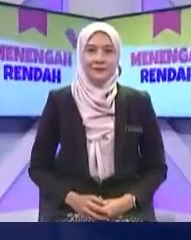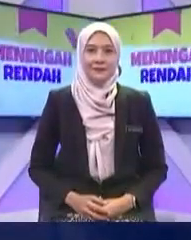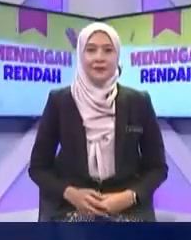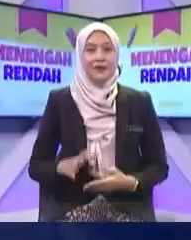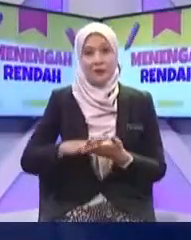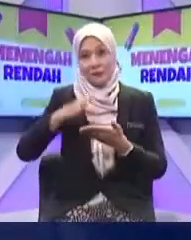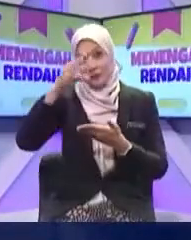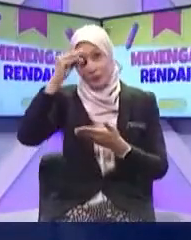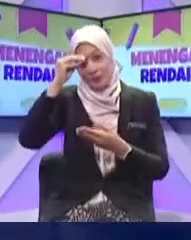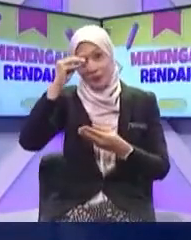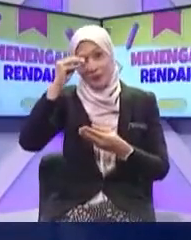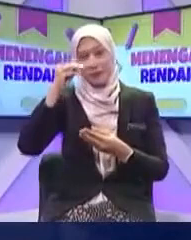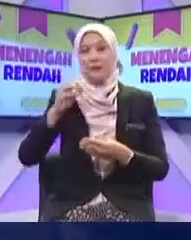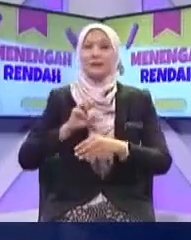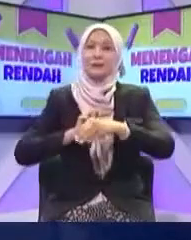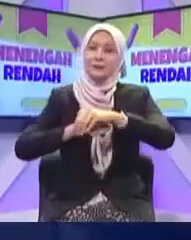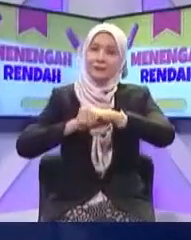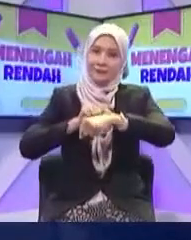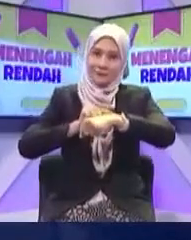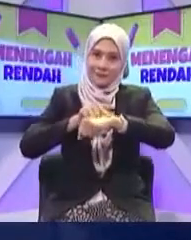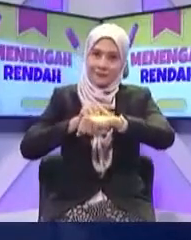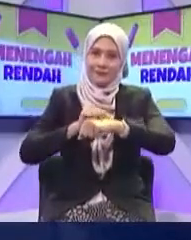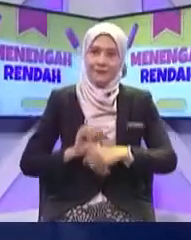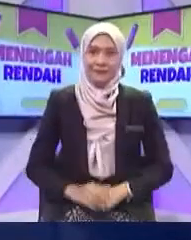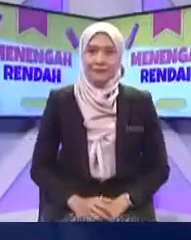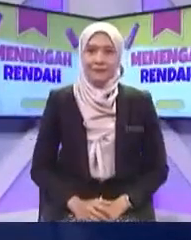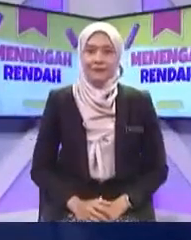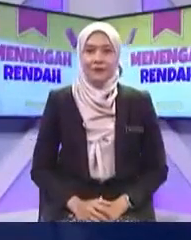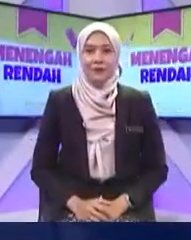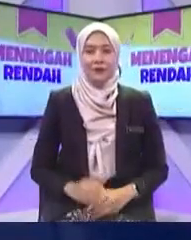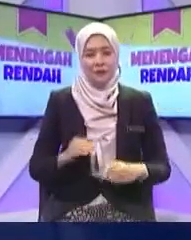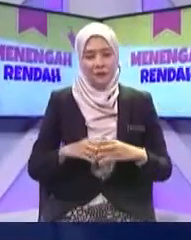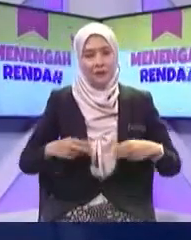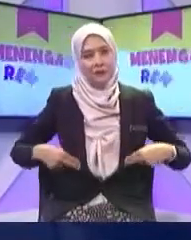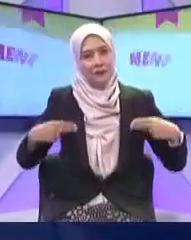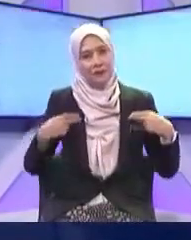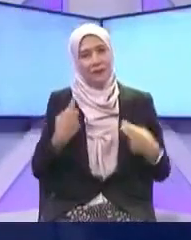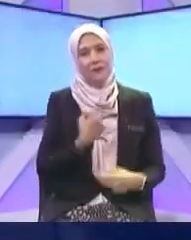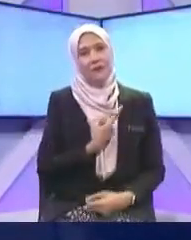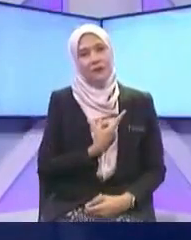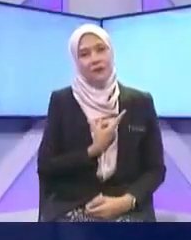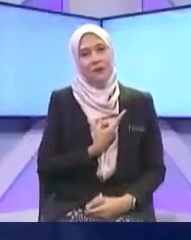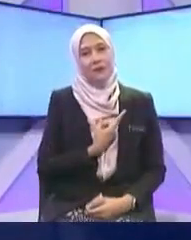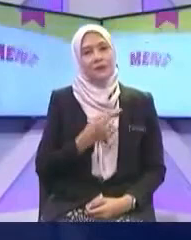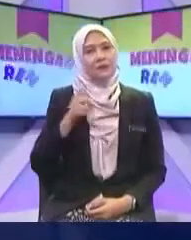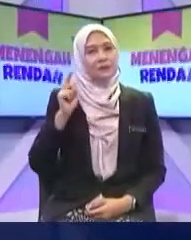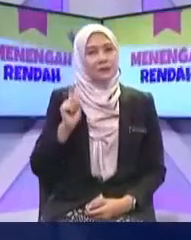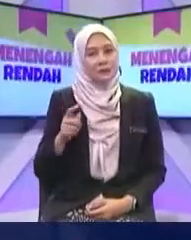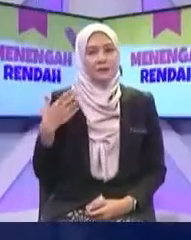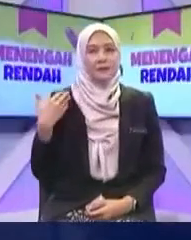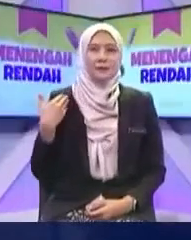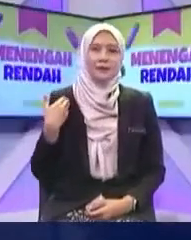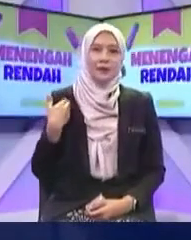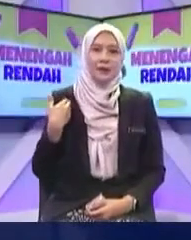sedang belajar Tentang geografi Cikgu Fitri Ya Dalam kehidupan kita Setiap perkara Pasti ada perkara yang positif Dan ada juga